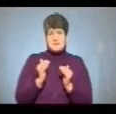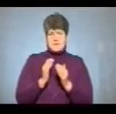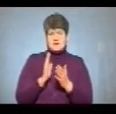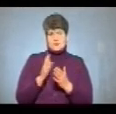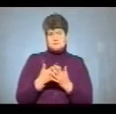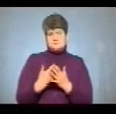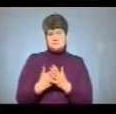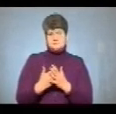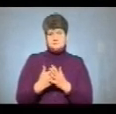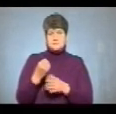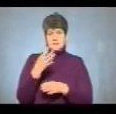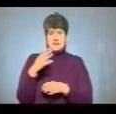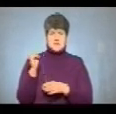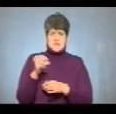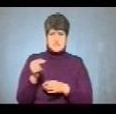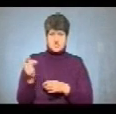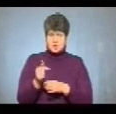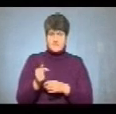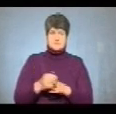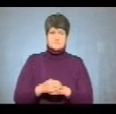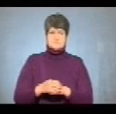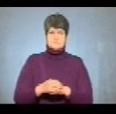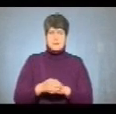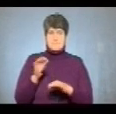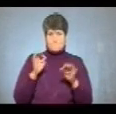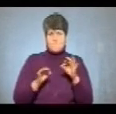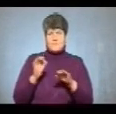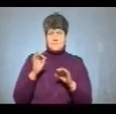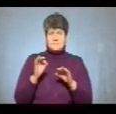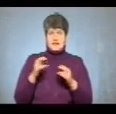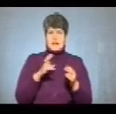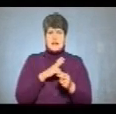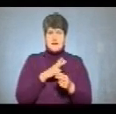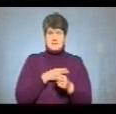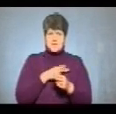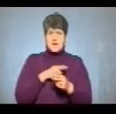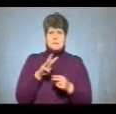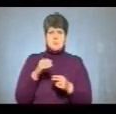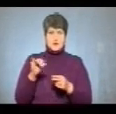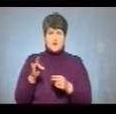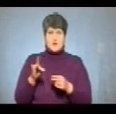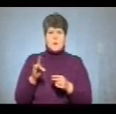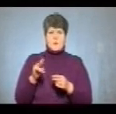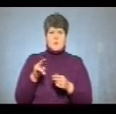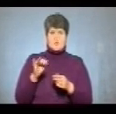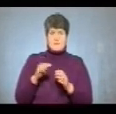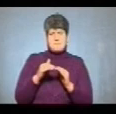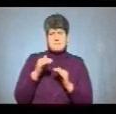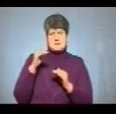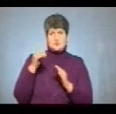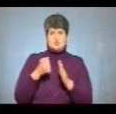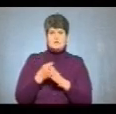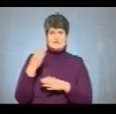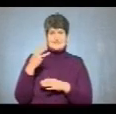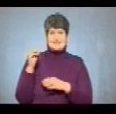15 тисяч гривень, ну і пропорційно капітан, майор, полковник максимально до 30